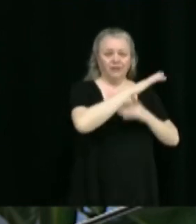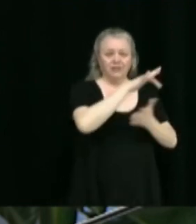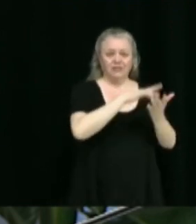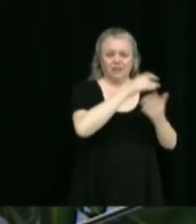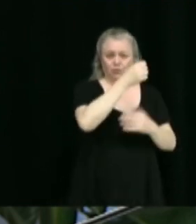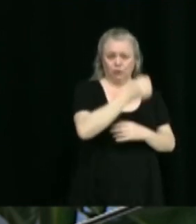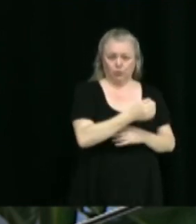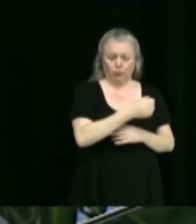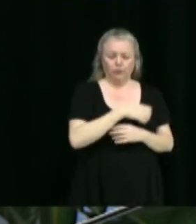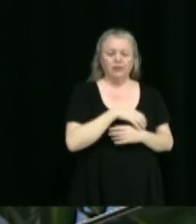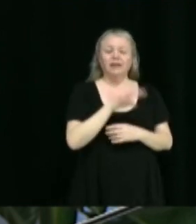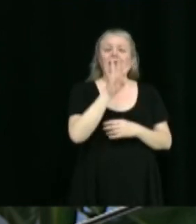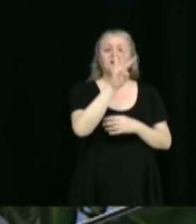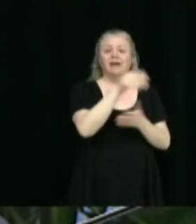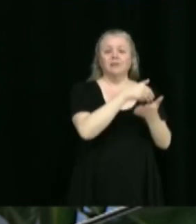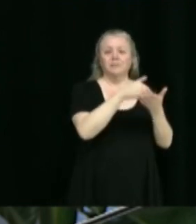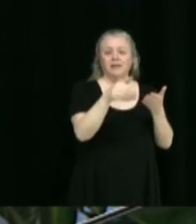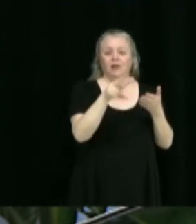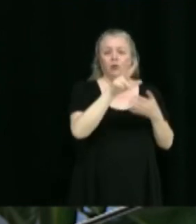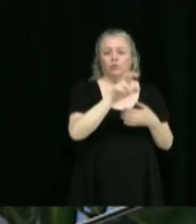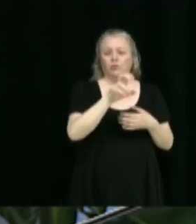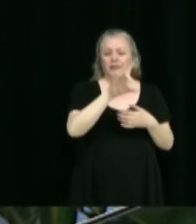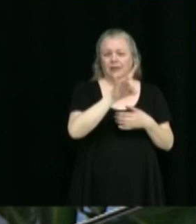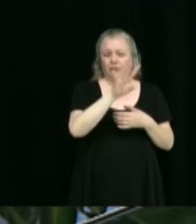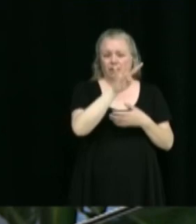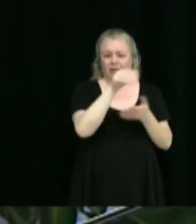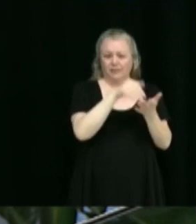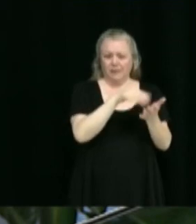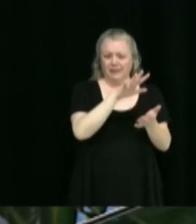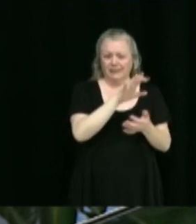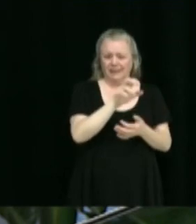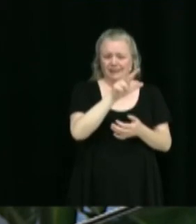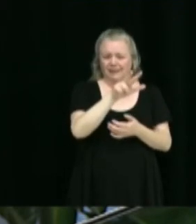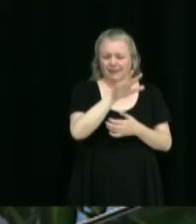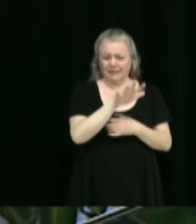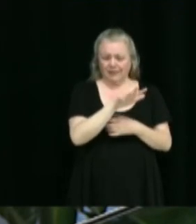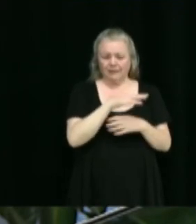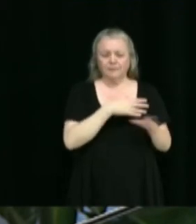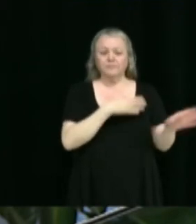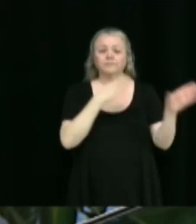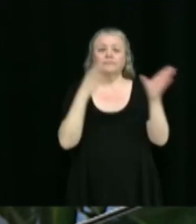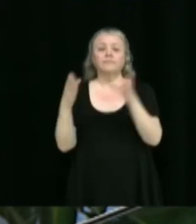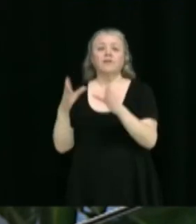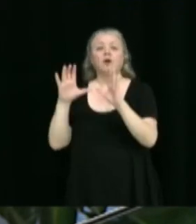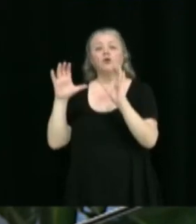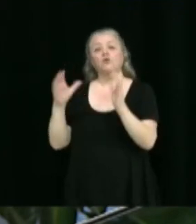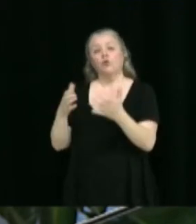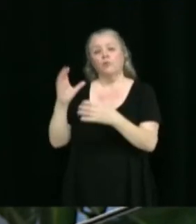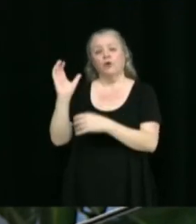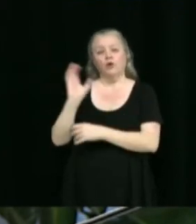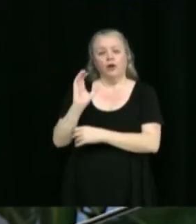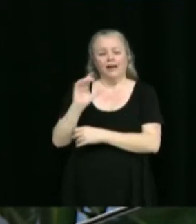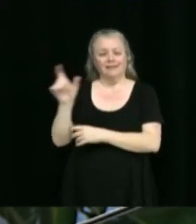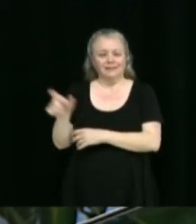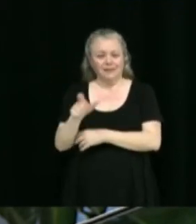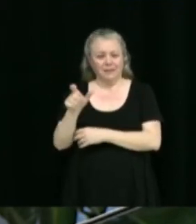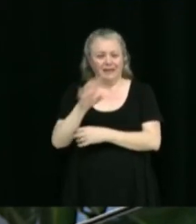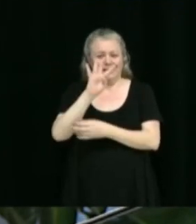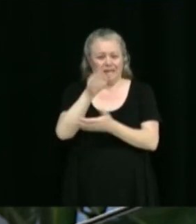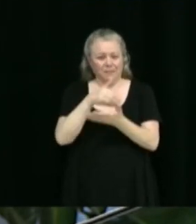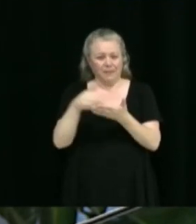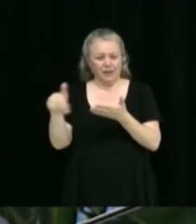pour un montant de 4 384 535 $ et de Groupe Colas Québec pour 4